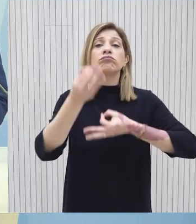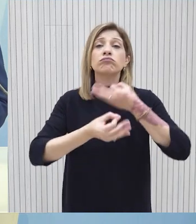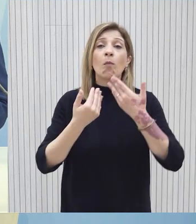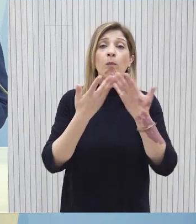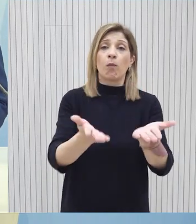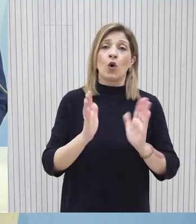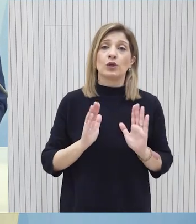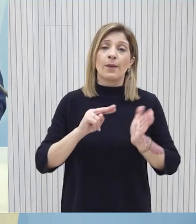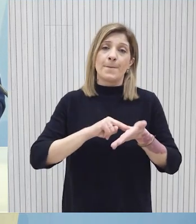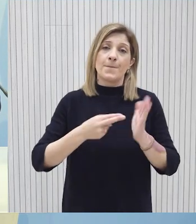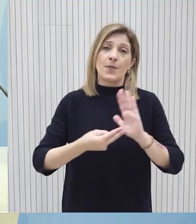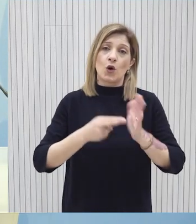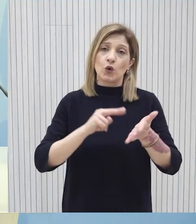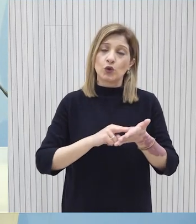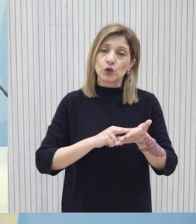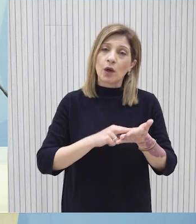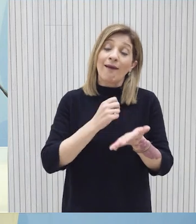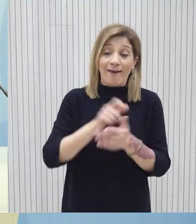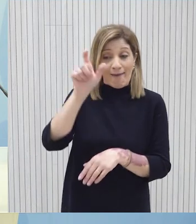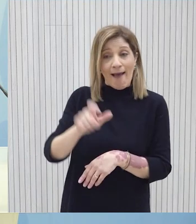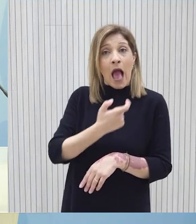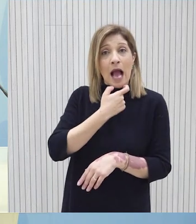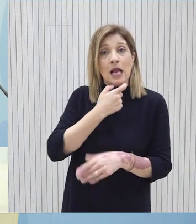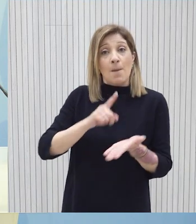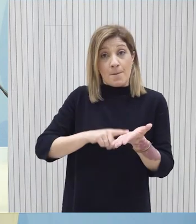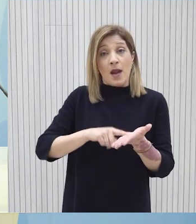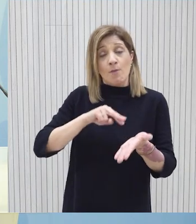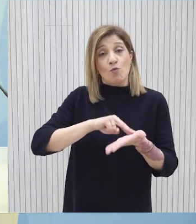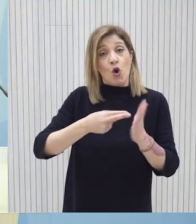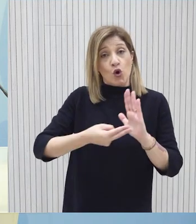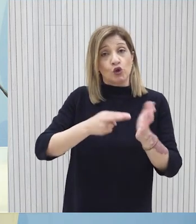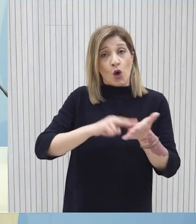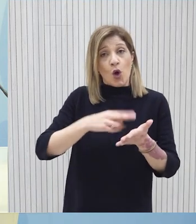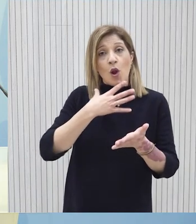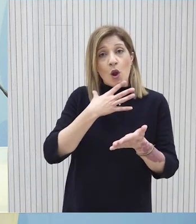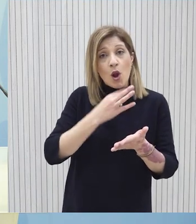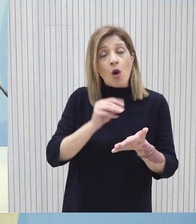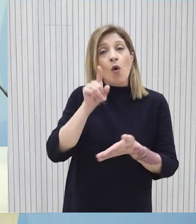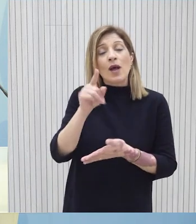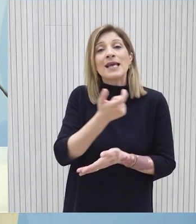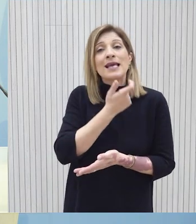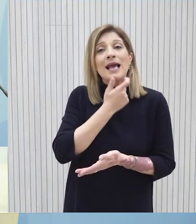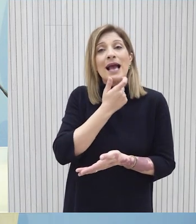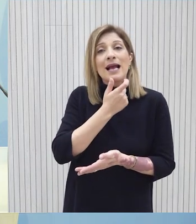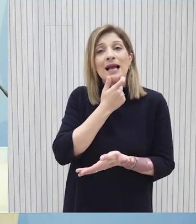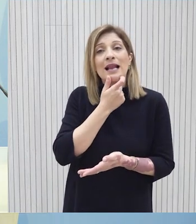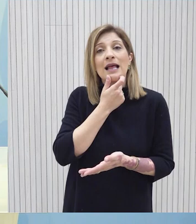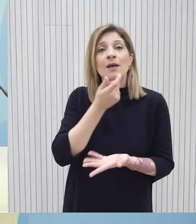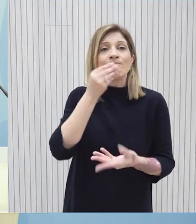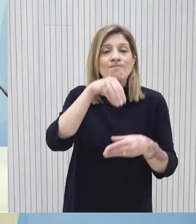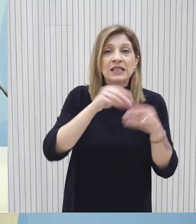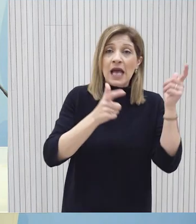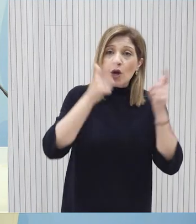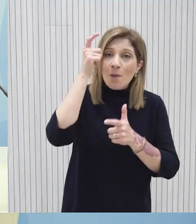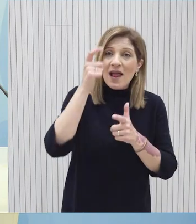μας ιδιαίτερα μια χώρα όπως είναι το Ενωμένο Βασίλειο και με την εμπλοκή της εκ των πραγμάτων που έχει και εντός των ΗΕ